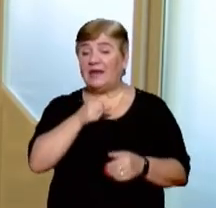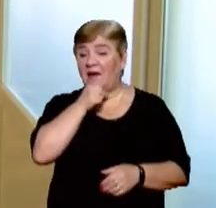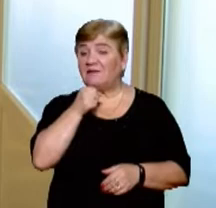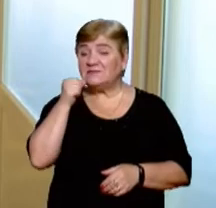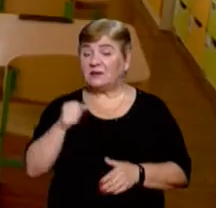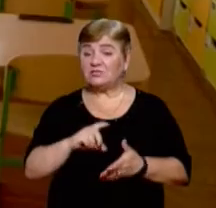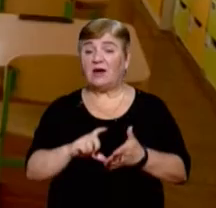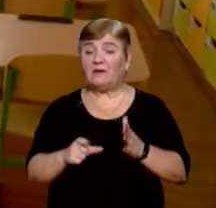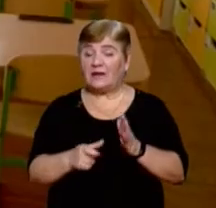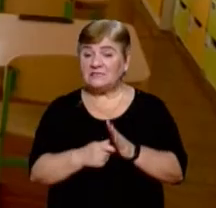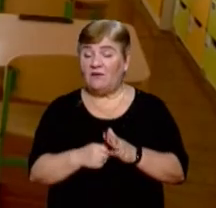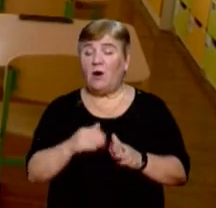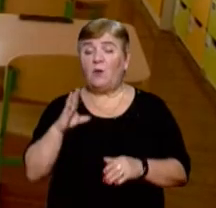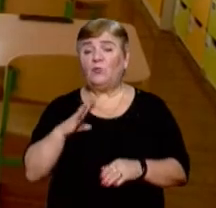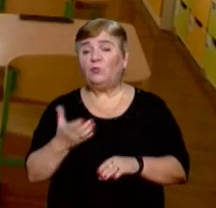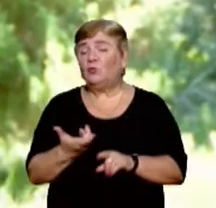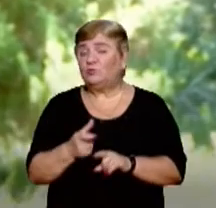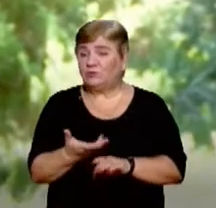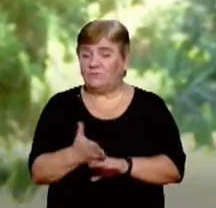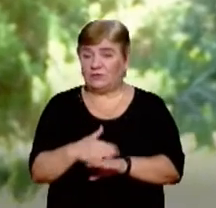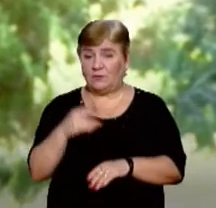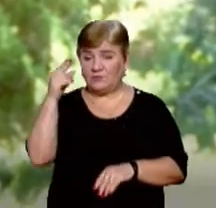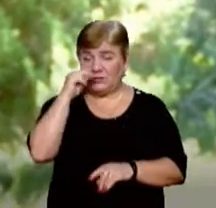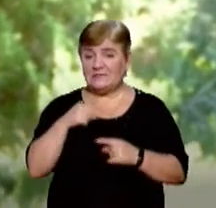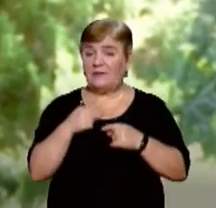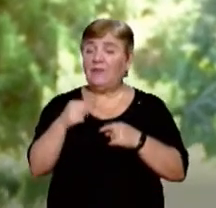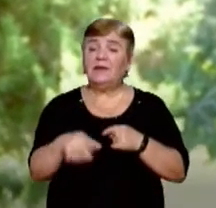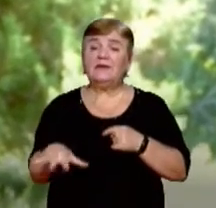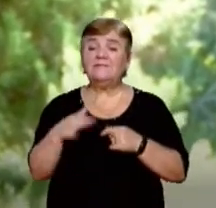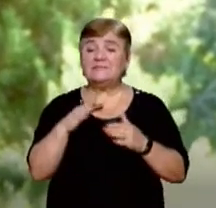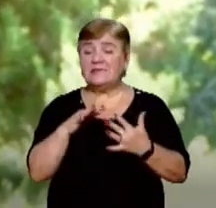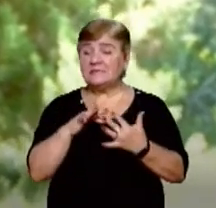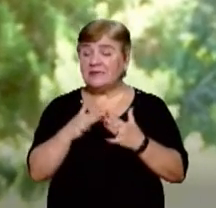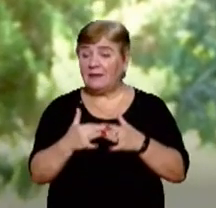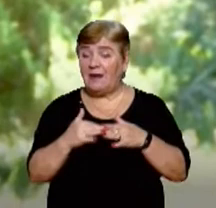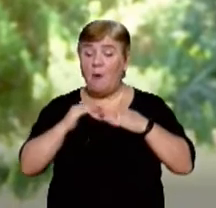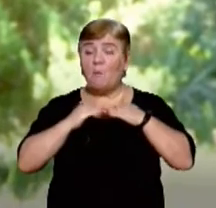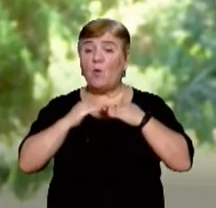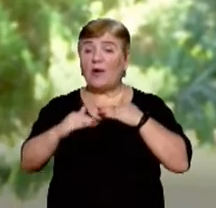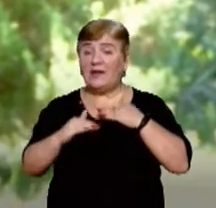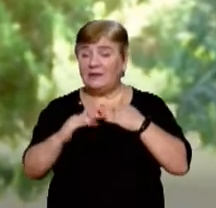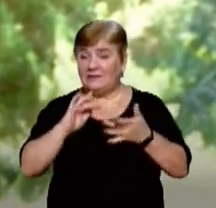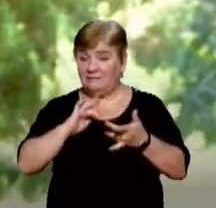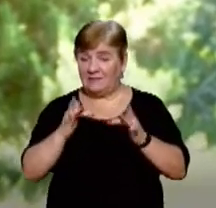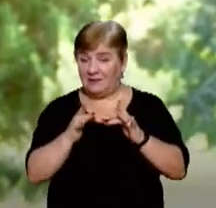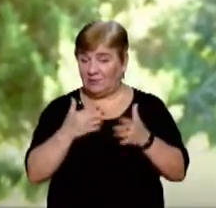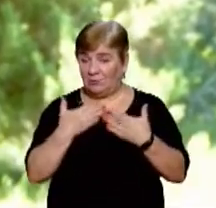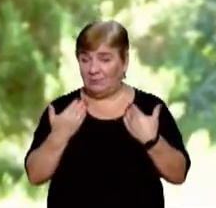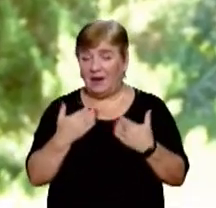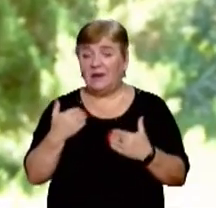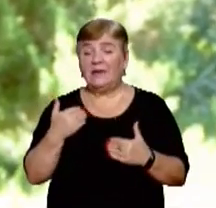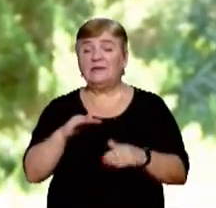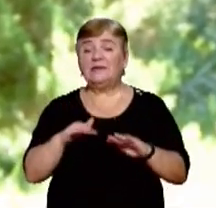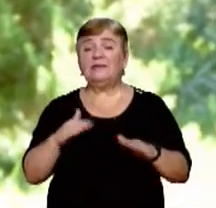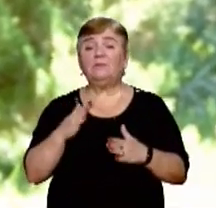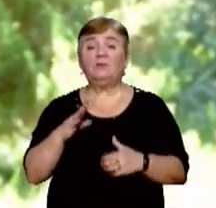Під час карантину учням було важко навчатися дистанційно. Не всі села покриті інтернетом. І ті села, які до нас діточки